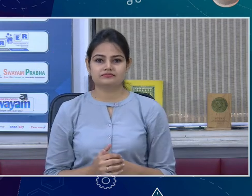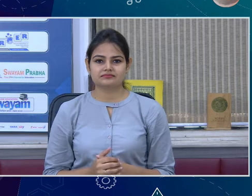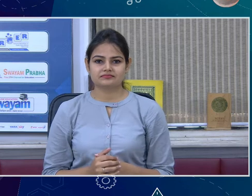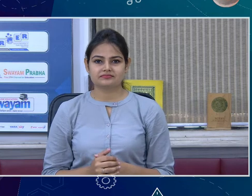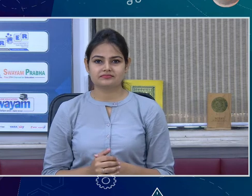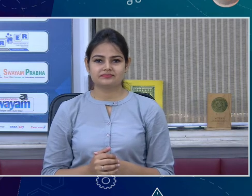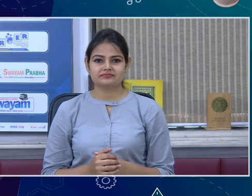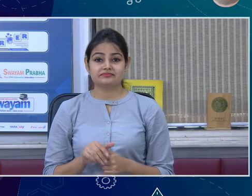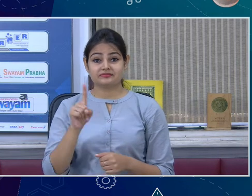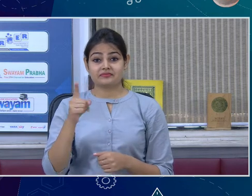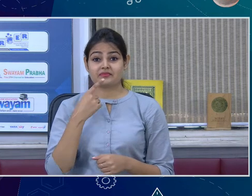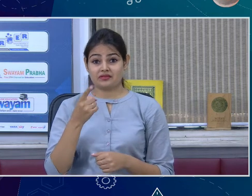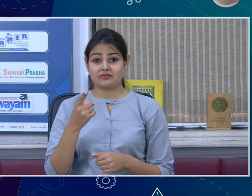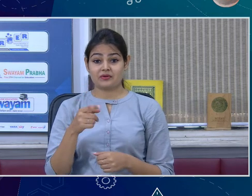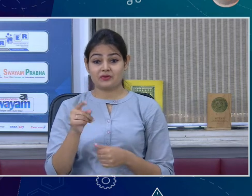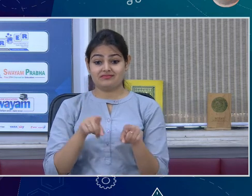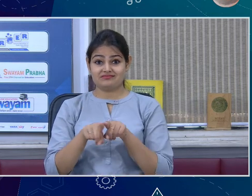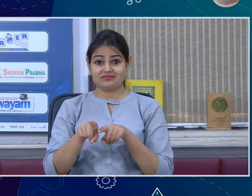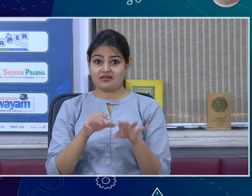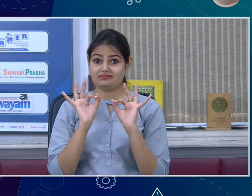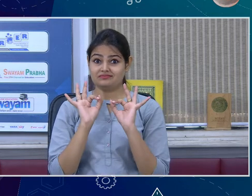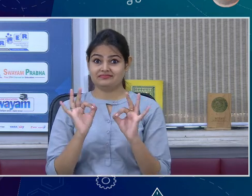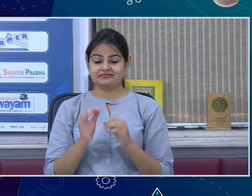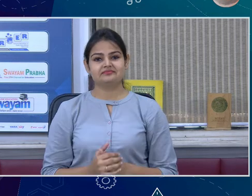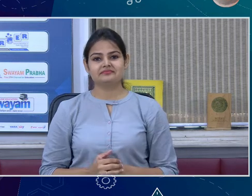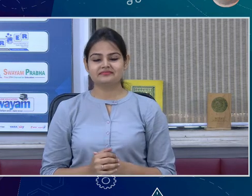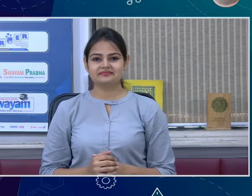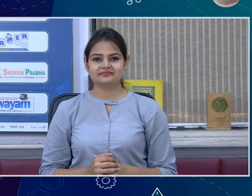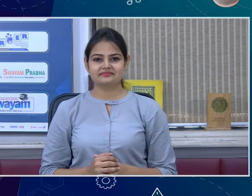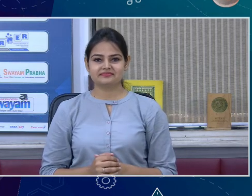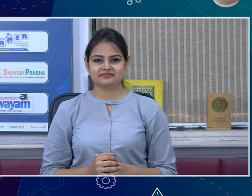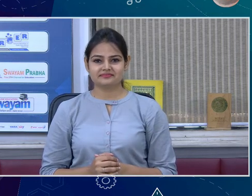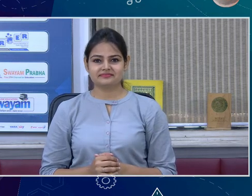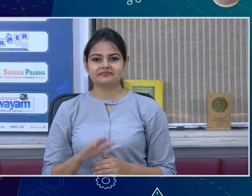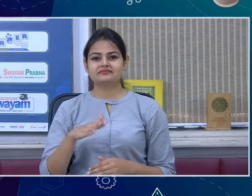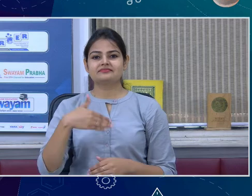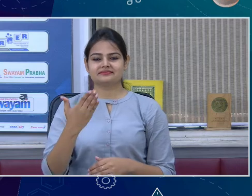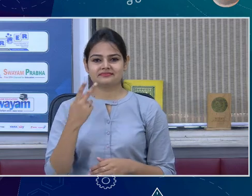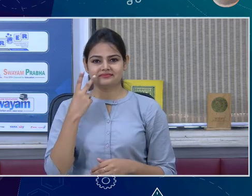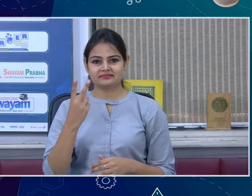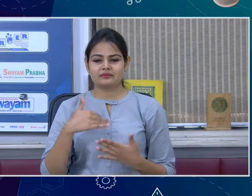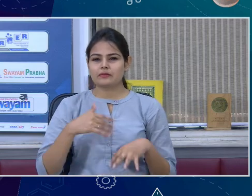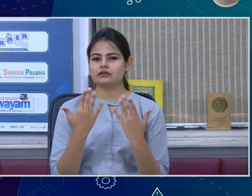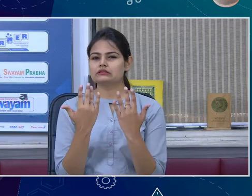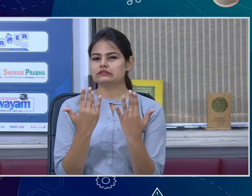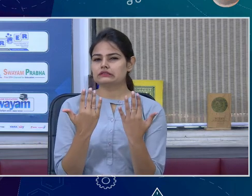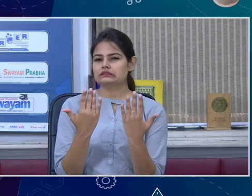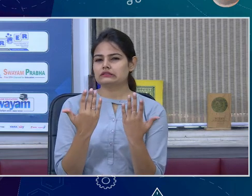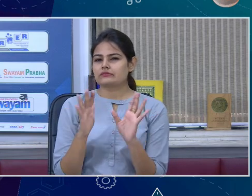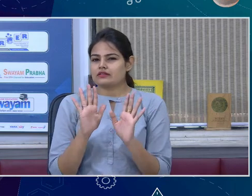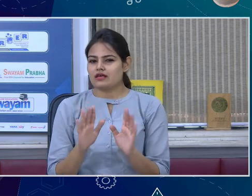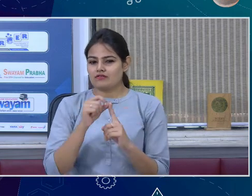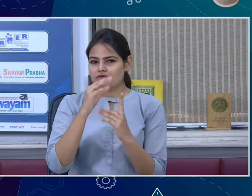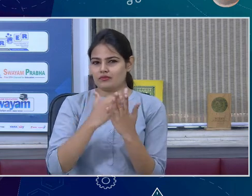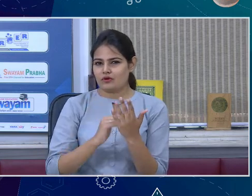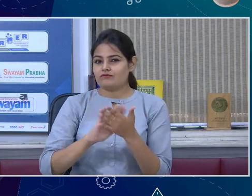Okay, right. This is the wonderful example, I think. Yes. Okay. Okay, let's move ahead. We have hardly 10 minutes, 10 to 12 minutes in this session.